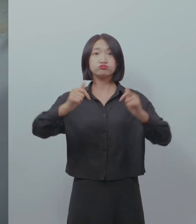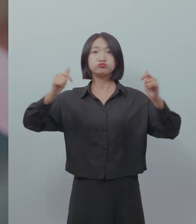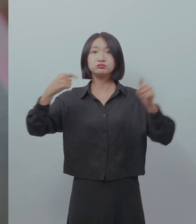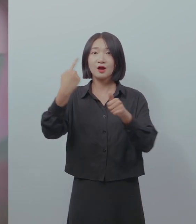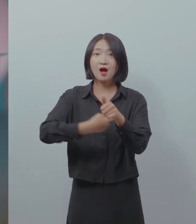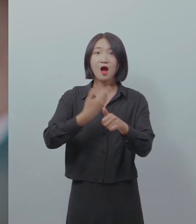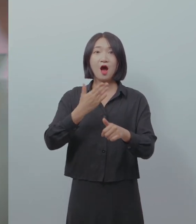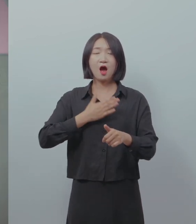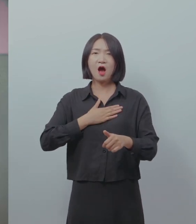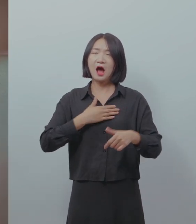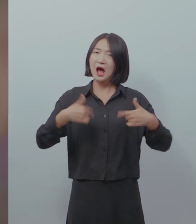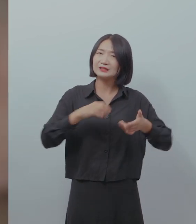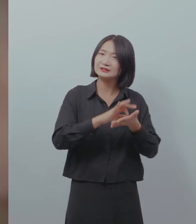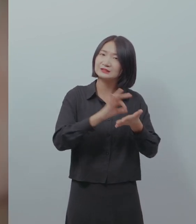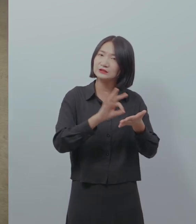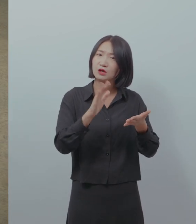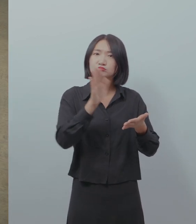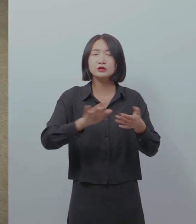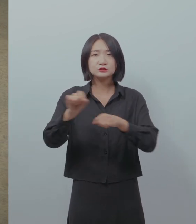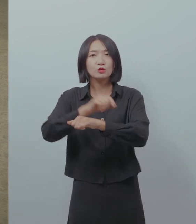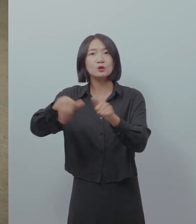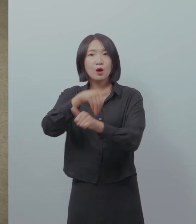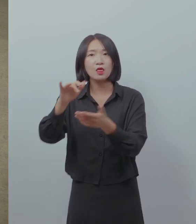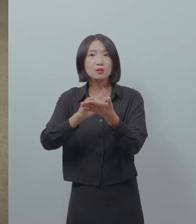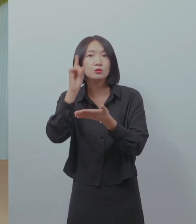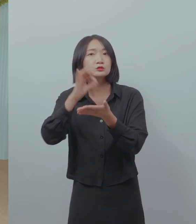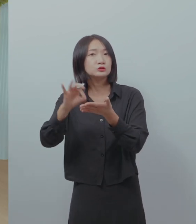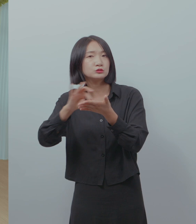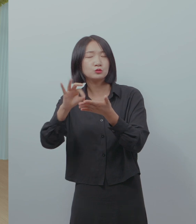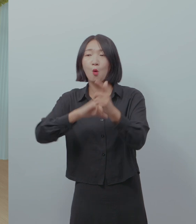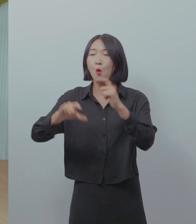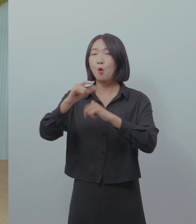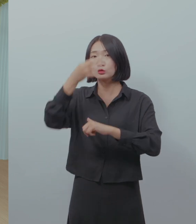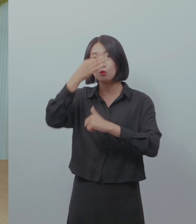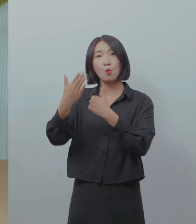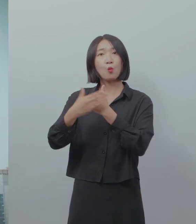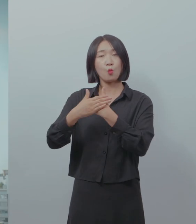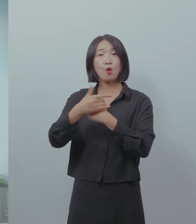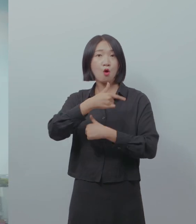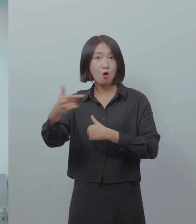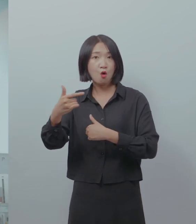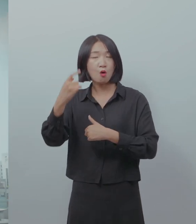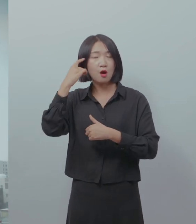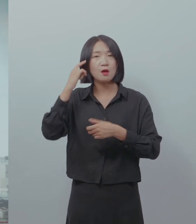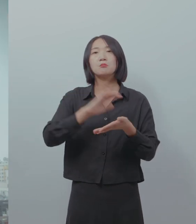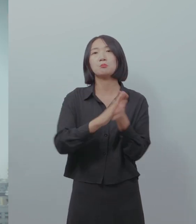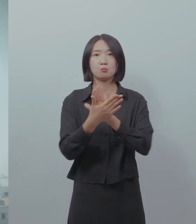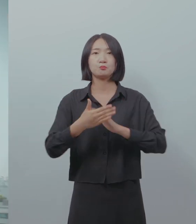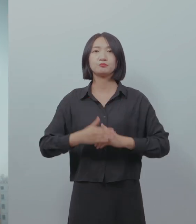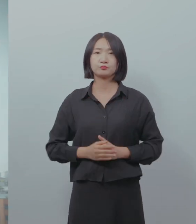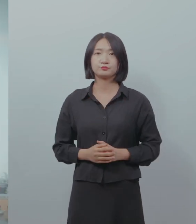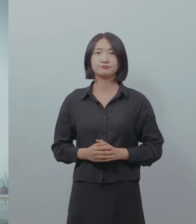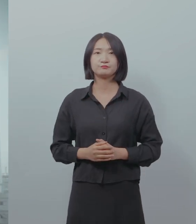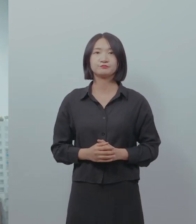점점 확산이 되면서 내가 항상 쓰진 않더라도 특정한 상황에서 핸드폰을 쓰는데 좀 더 편리하고 도와주는 기능의 개념으로